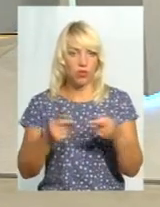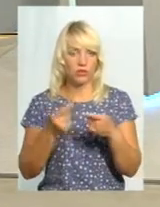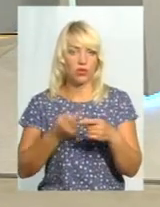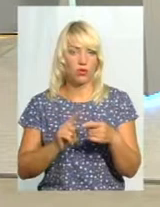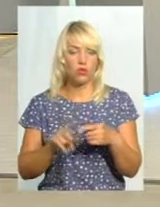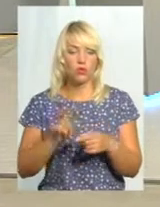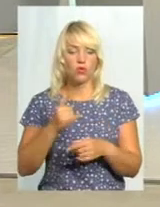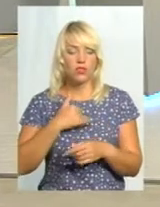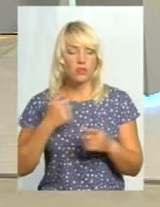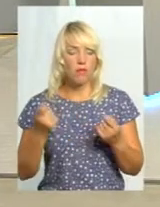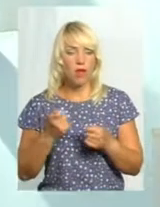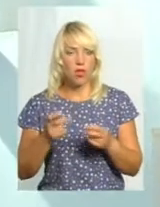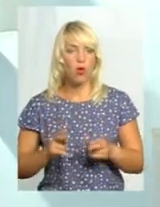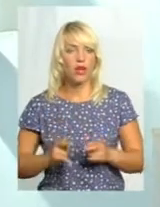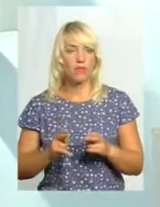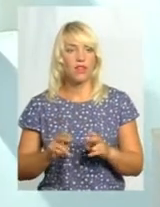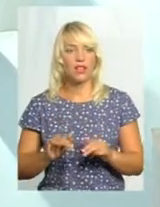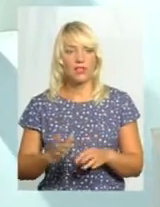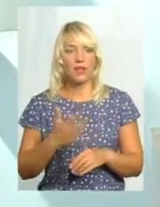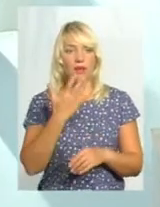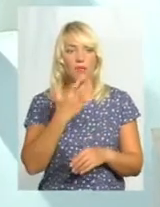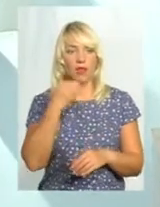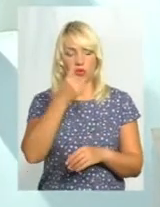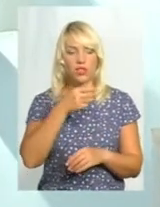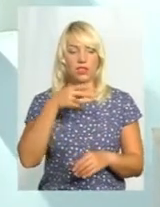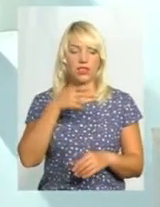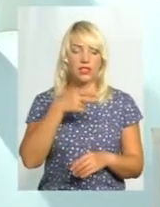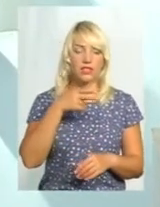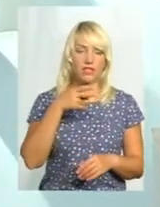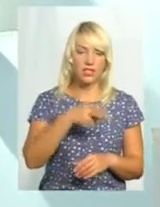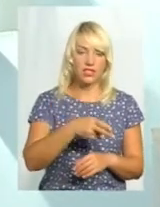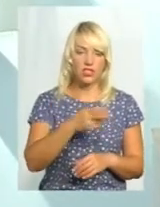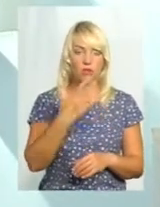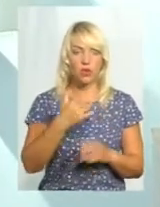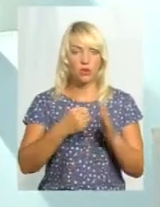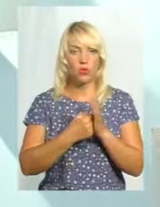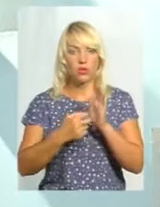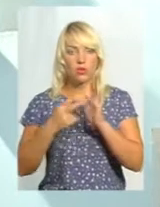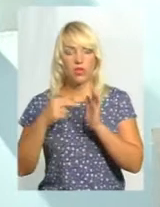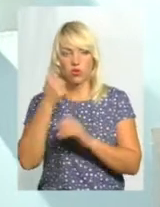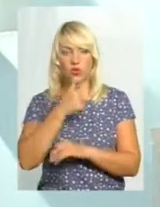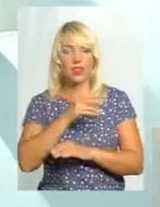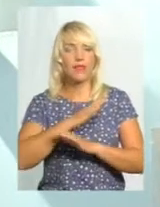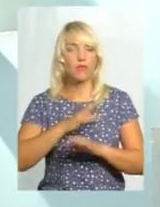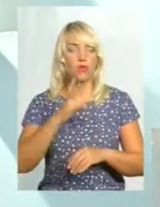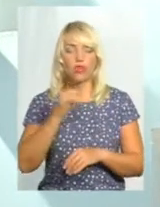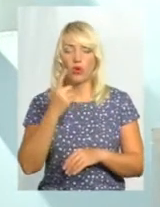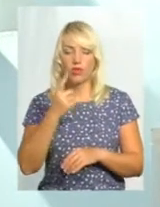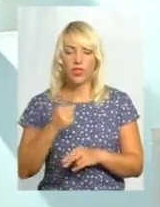кримінальних справ, що 5 років з 12 по 2017 рік не було жодної кримінальної справи доведено до суду.